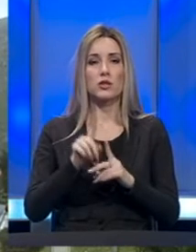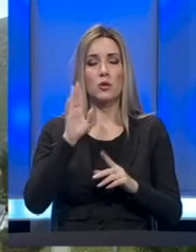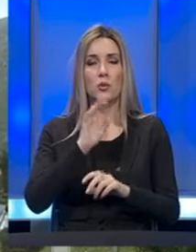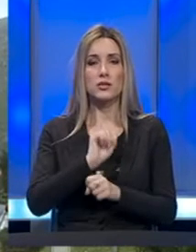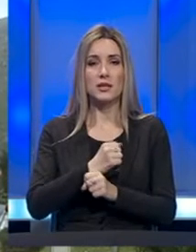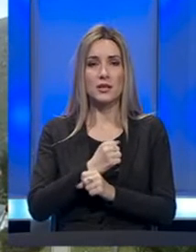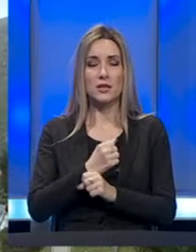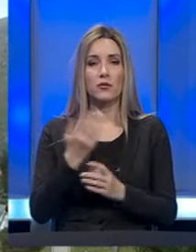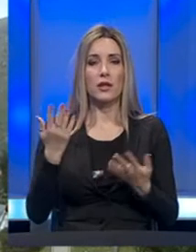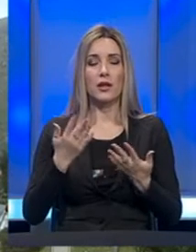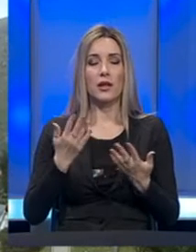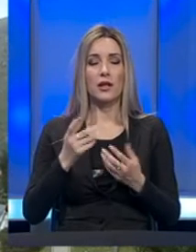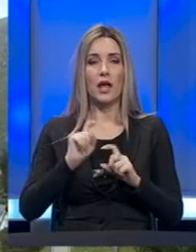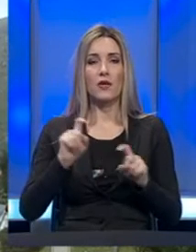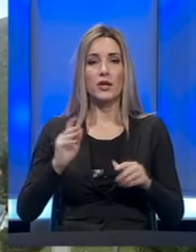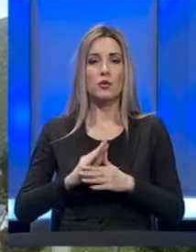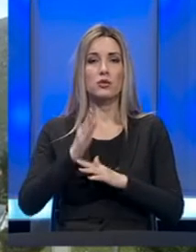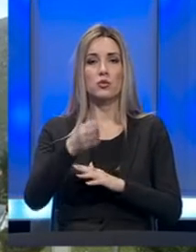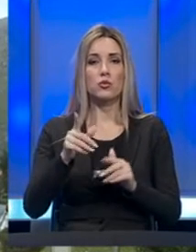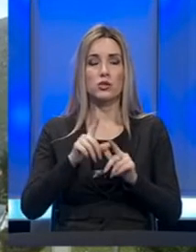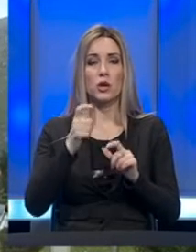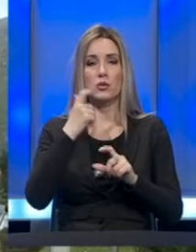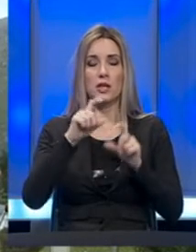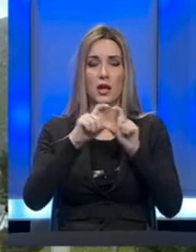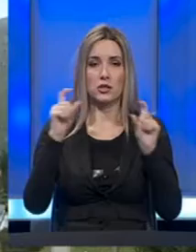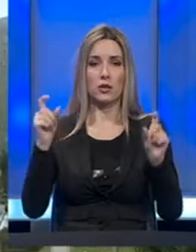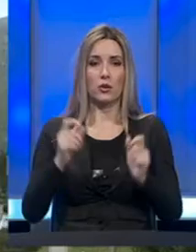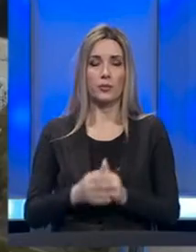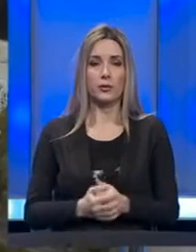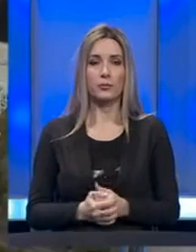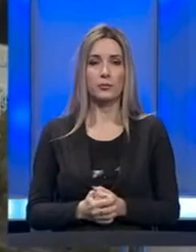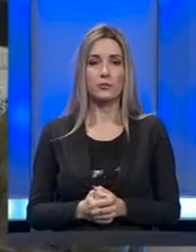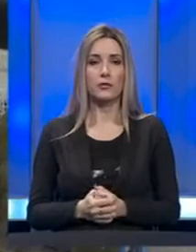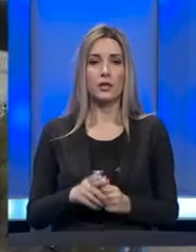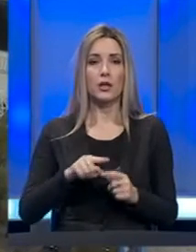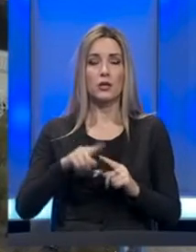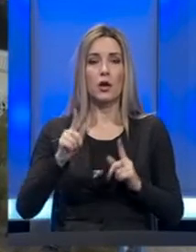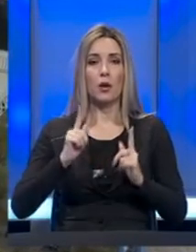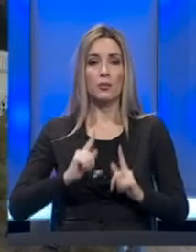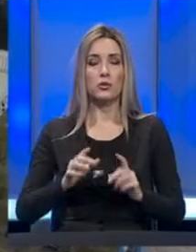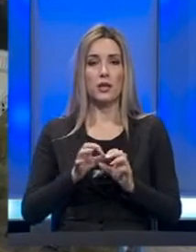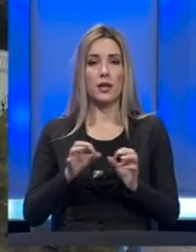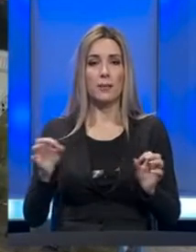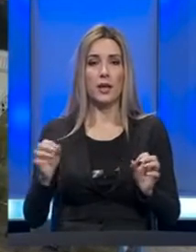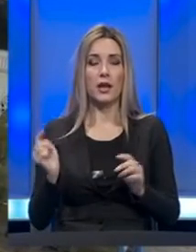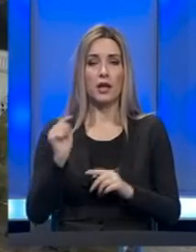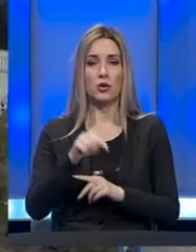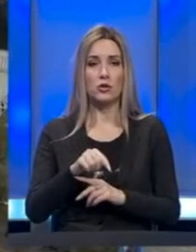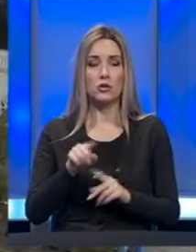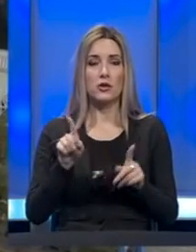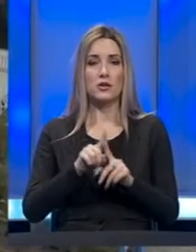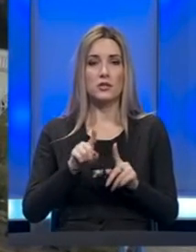Hercegovini kada virus uđe baš u te ustanove. Do opuštanja mjera je došlo,